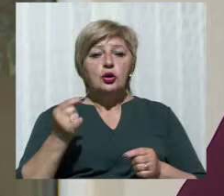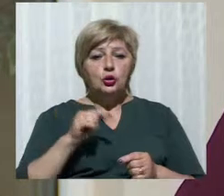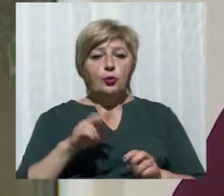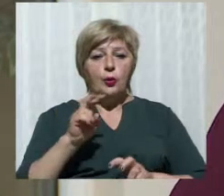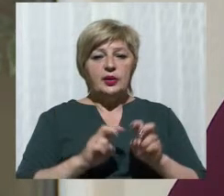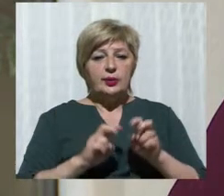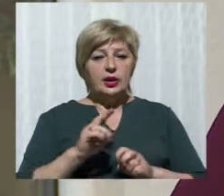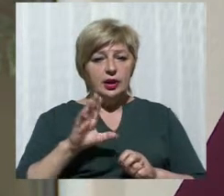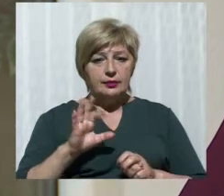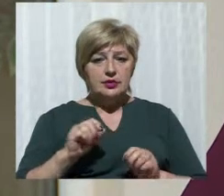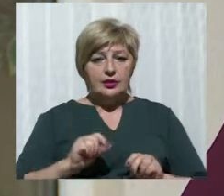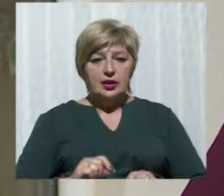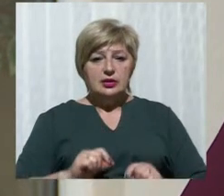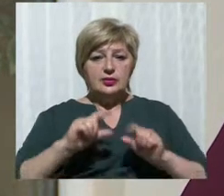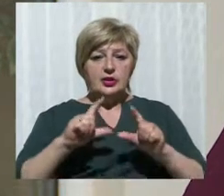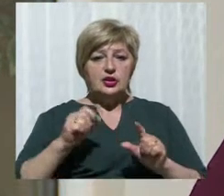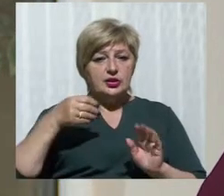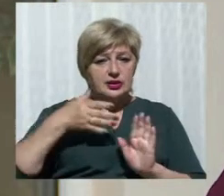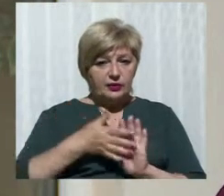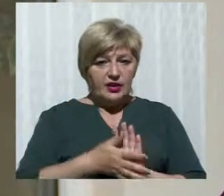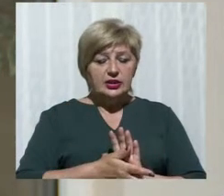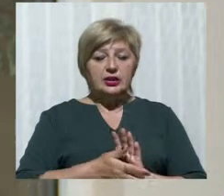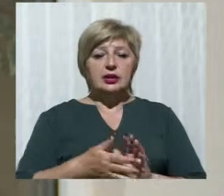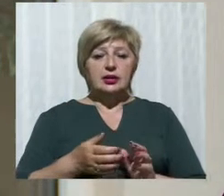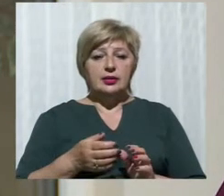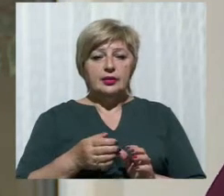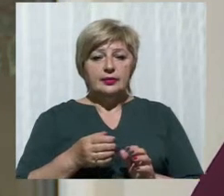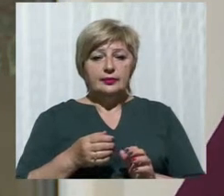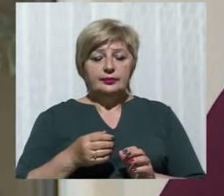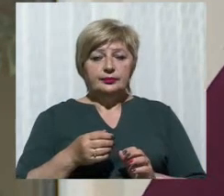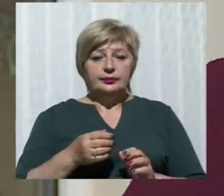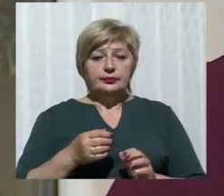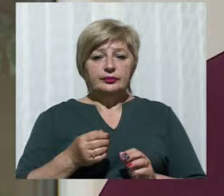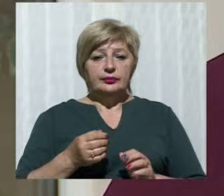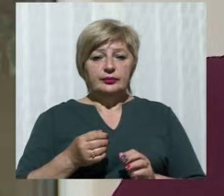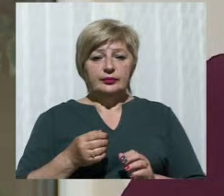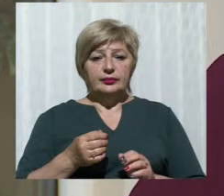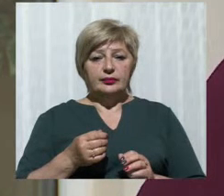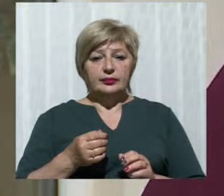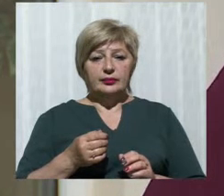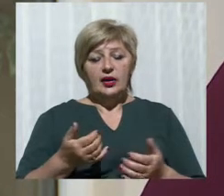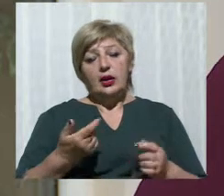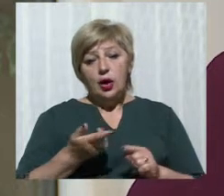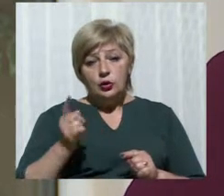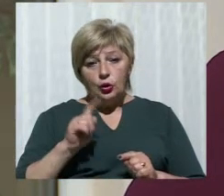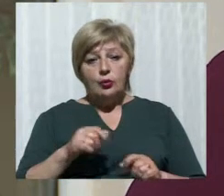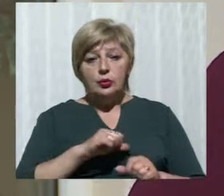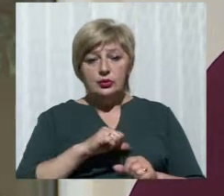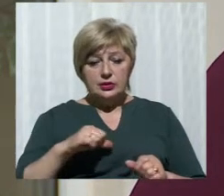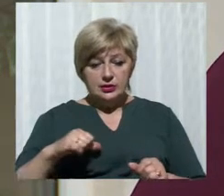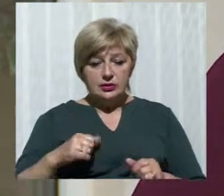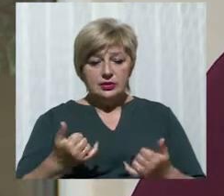збільшилося витрати, збільшилося собі вартість перевезень, тому зараз це життєва